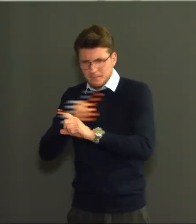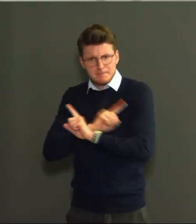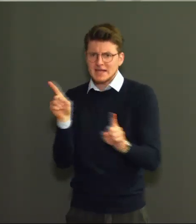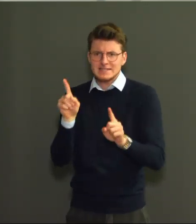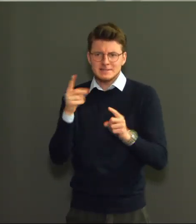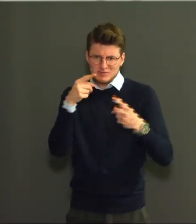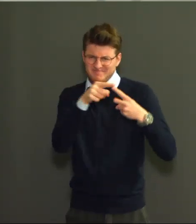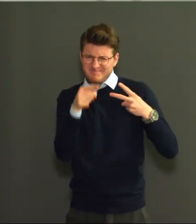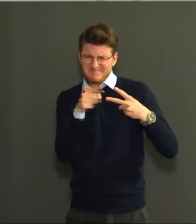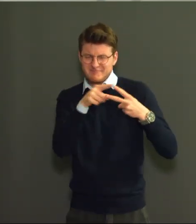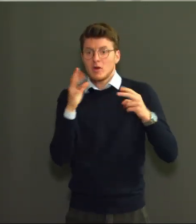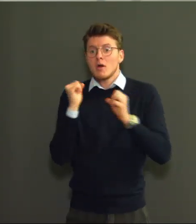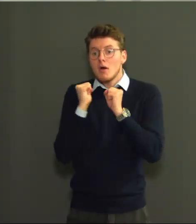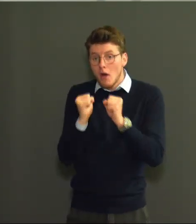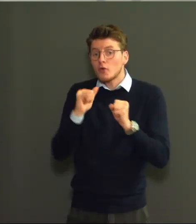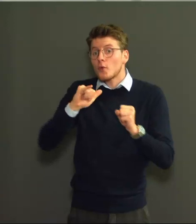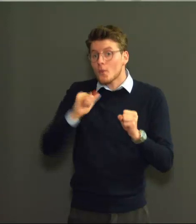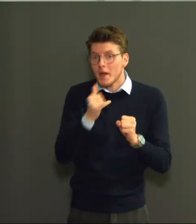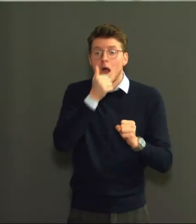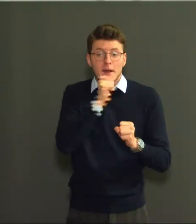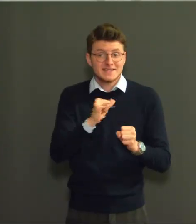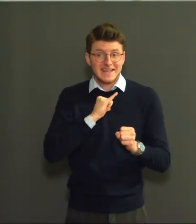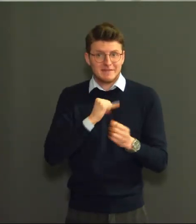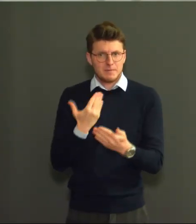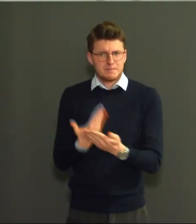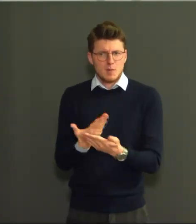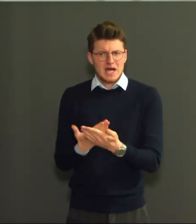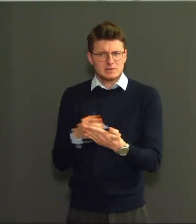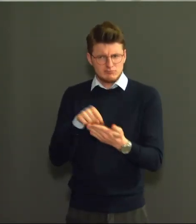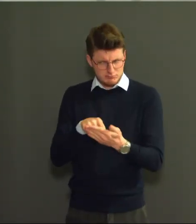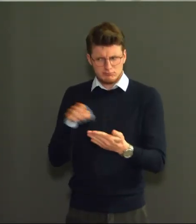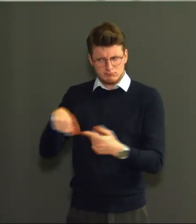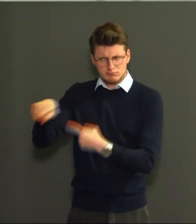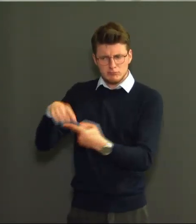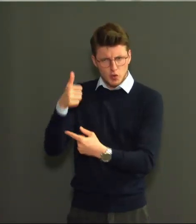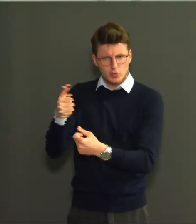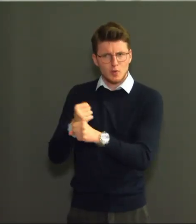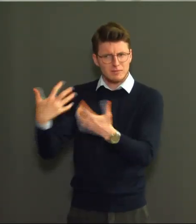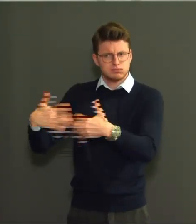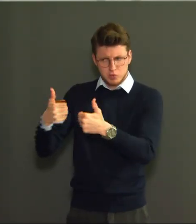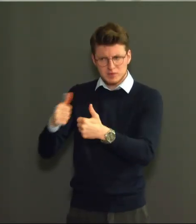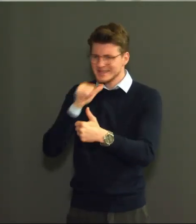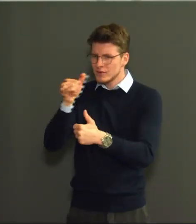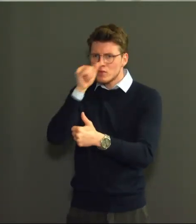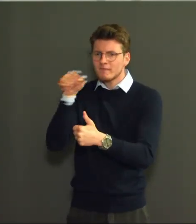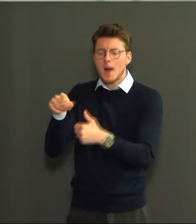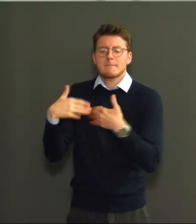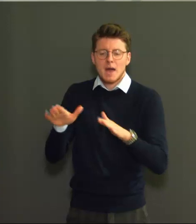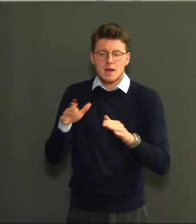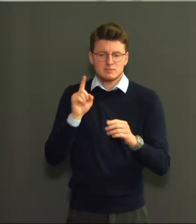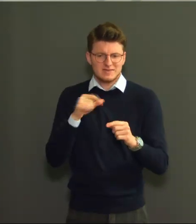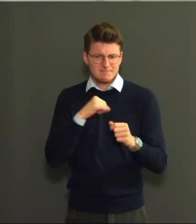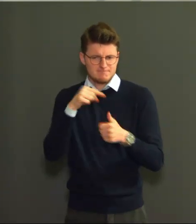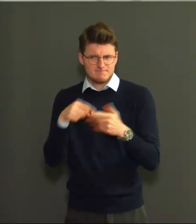Gebruikers zullen dankzij de nieuwe regelgeving ook correctere informatie krijgen over de systemen die ze